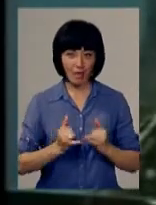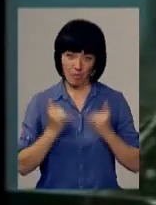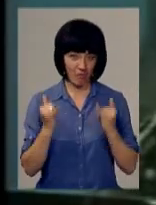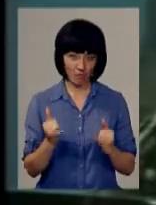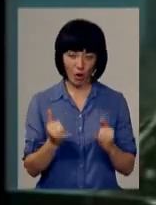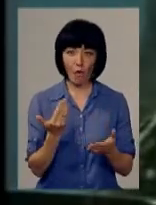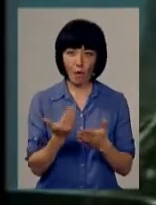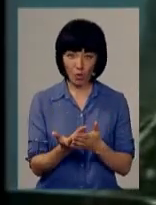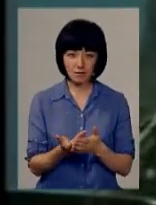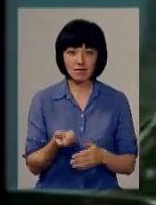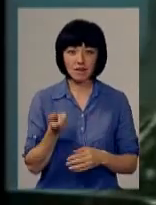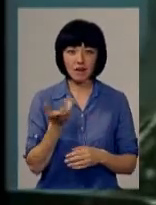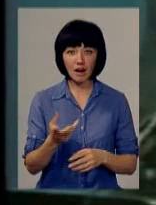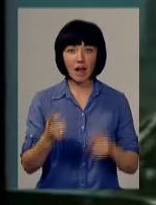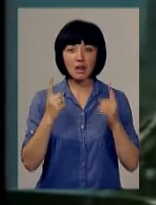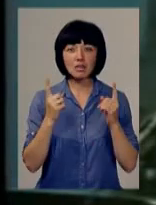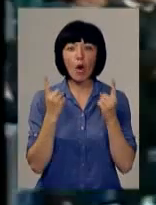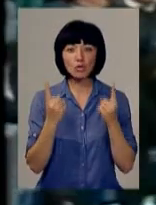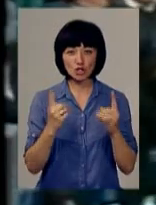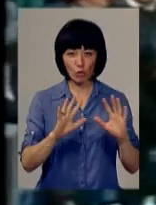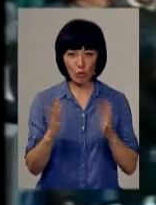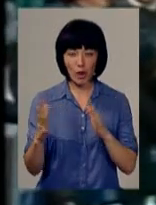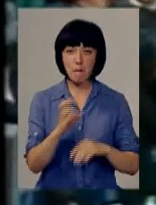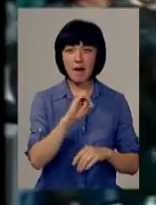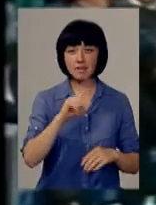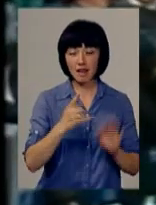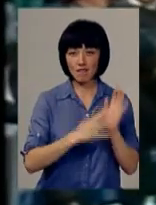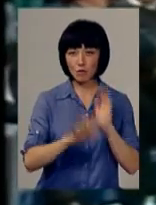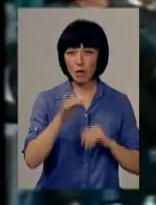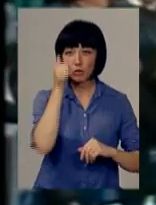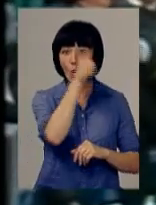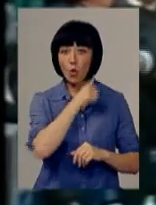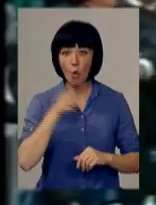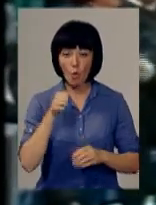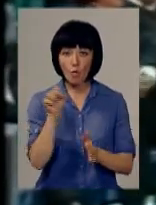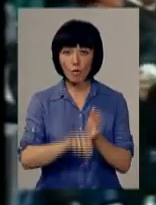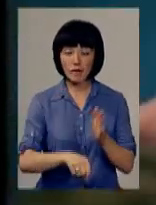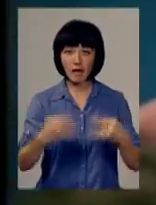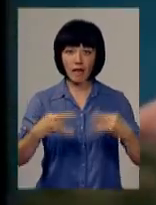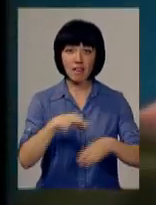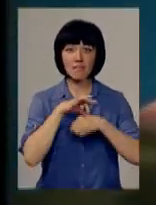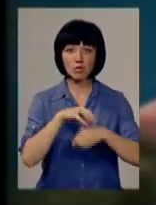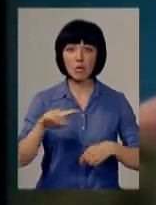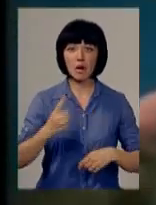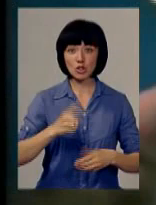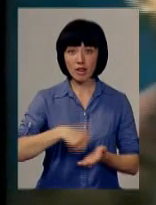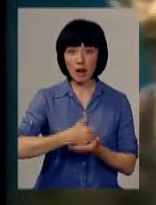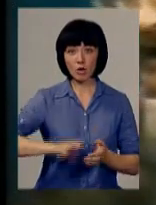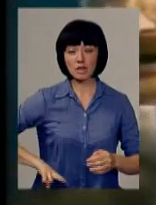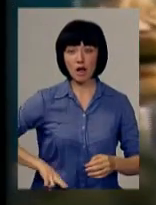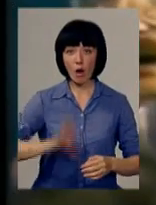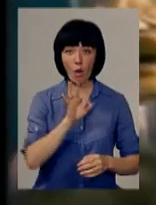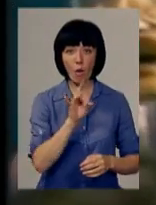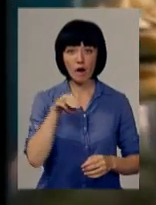поважають. Ось кілька тільки найгучніших подій. У березні 1995 року вбито телеведучого та першого генерального